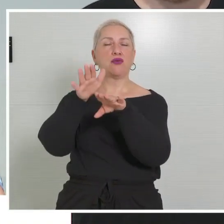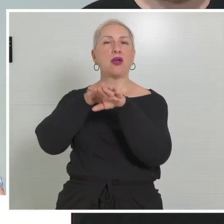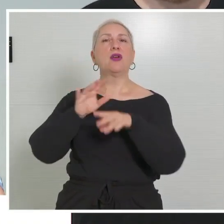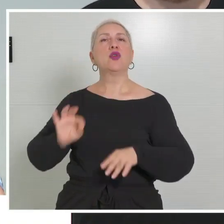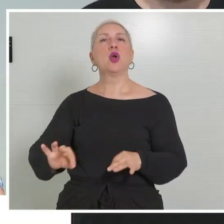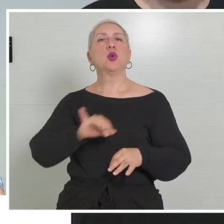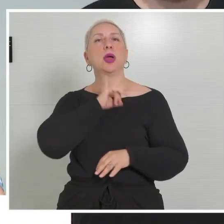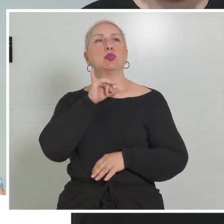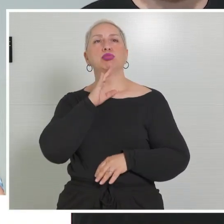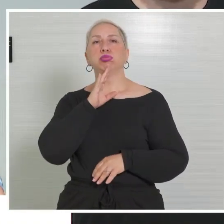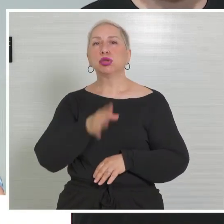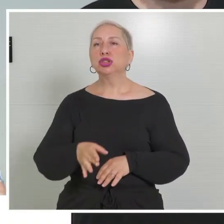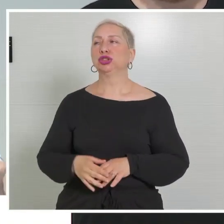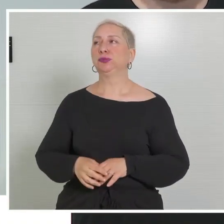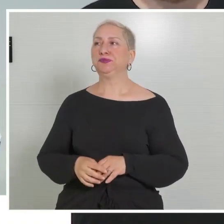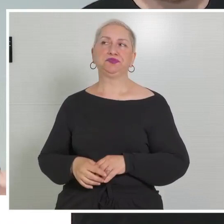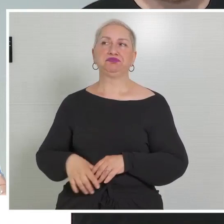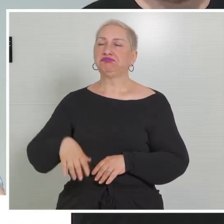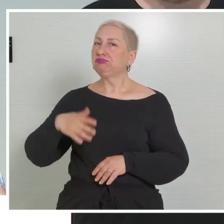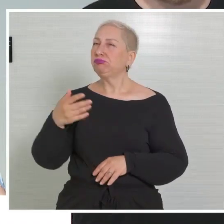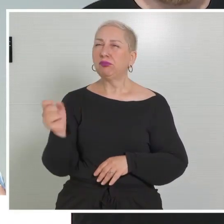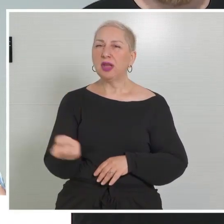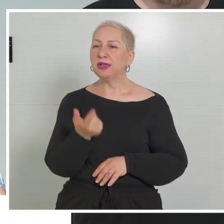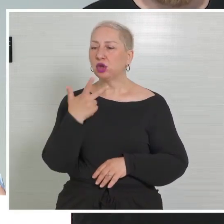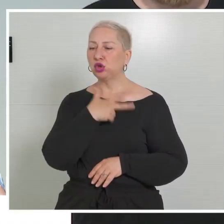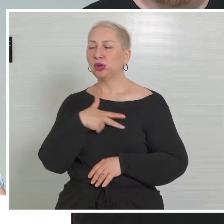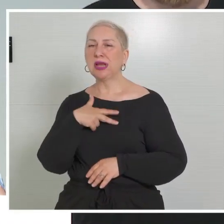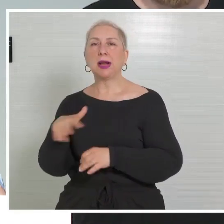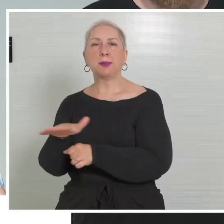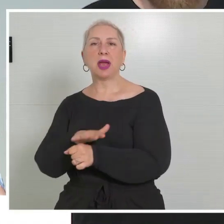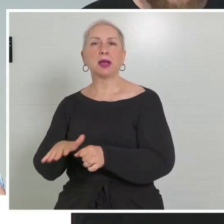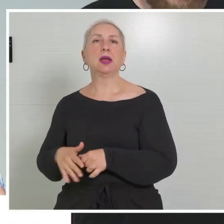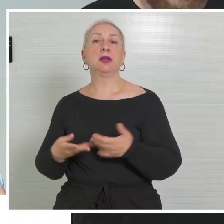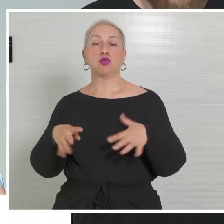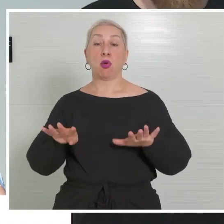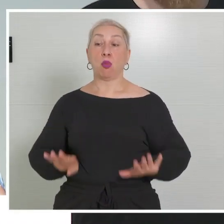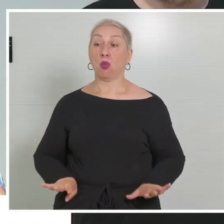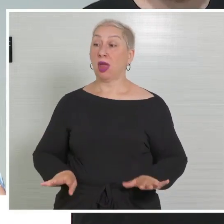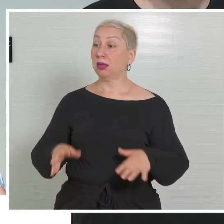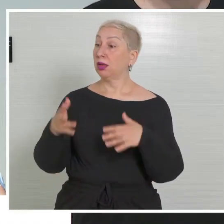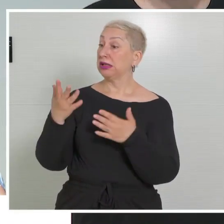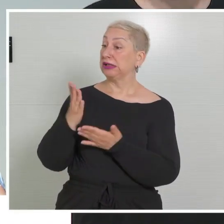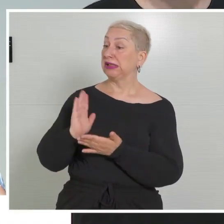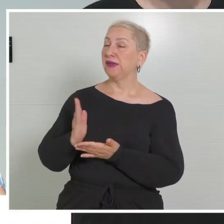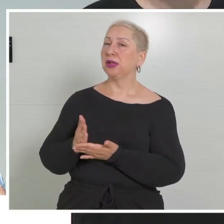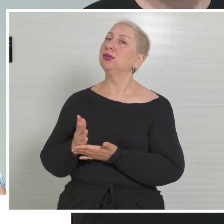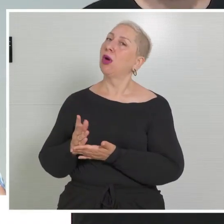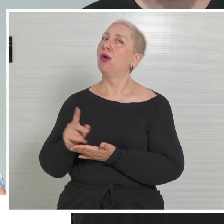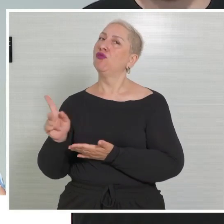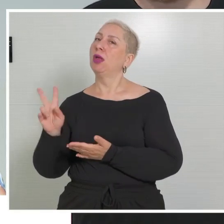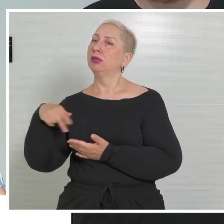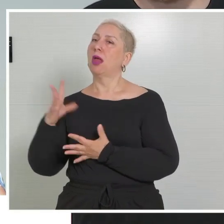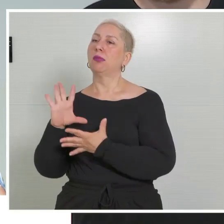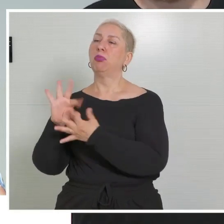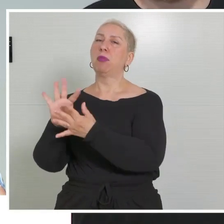junge Burschen, insbesondere in den Sozialbereich dann zu starten, nach neun Monaten Zivildienst, soweit es geht, auch attraktivieren. Und es